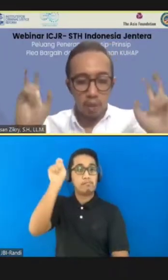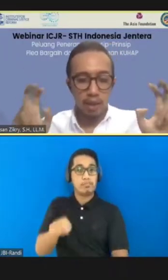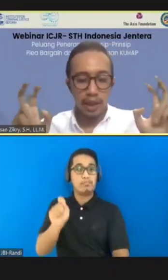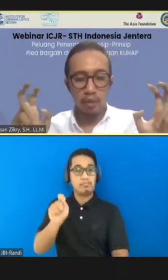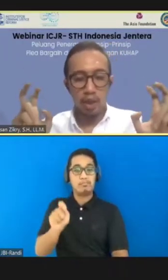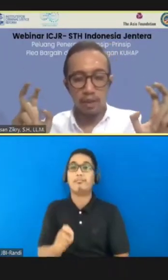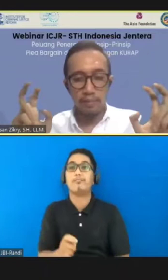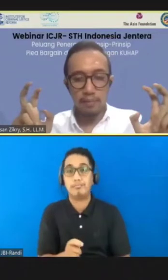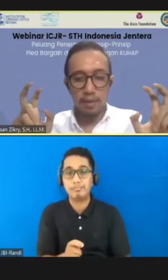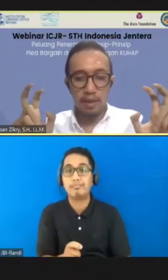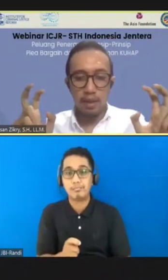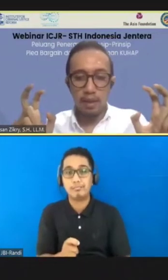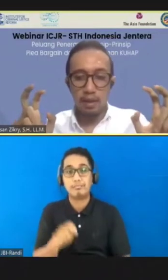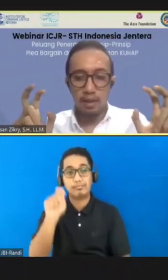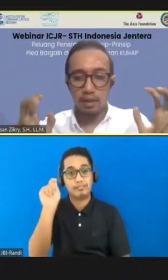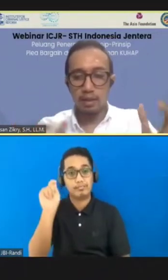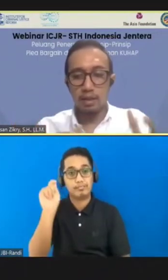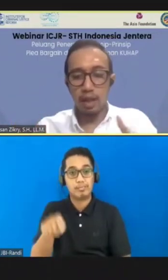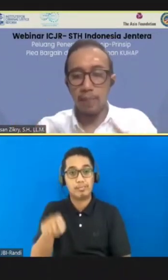quote-unquote